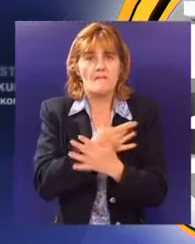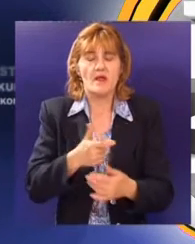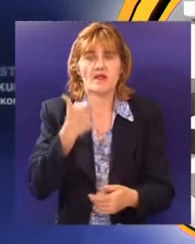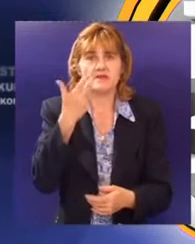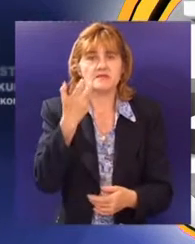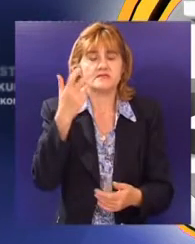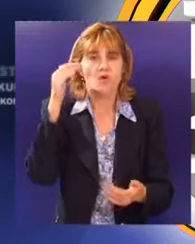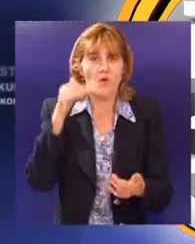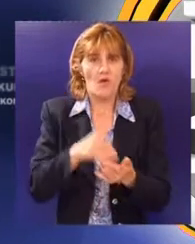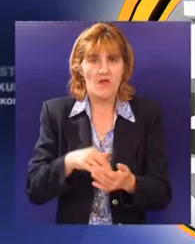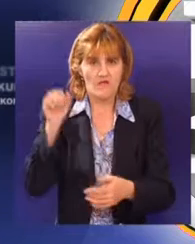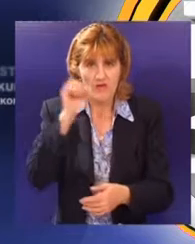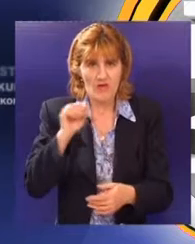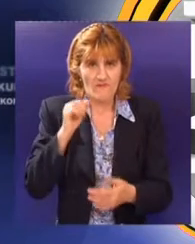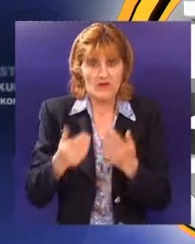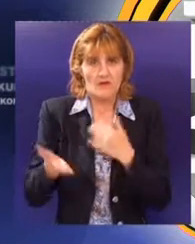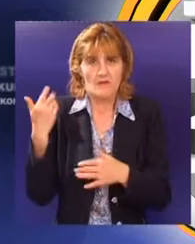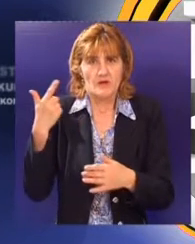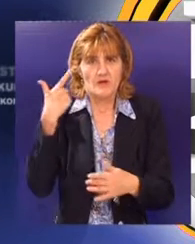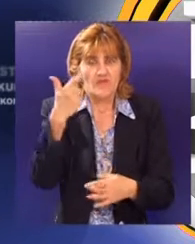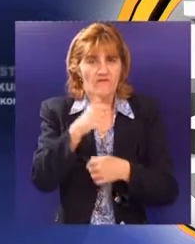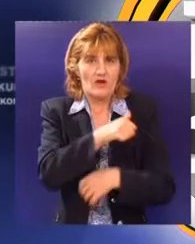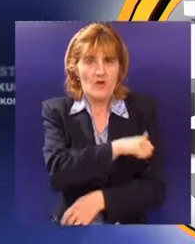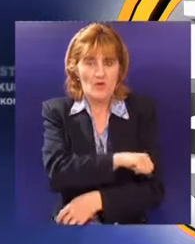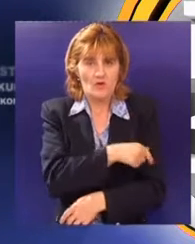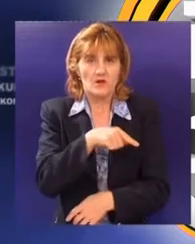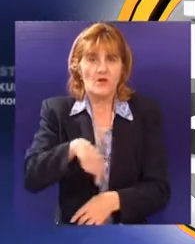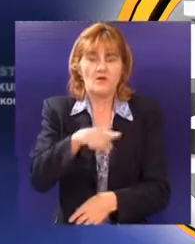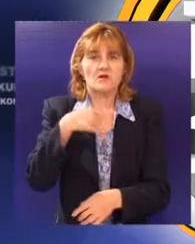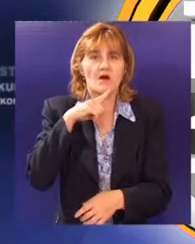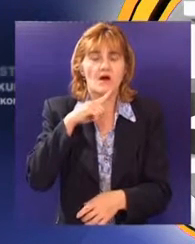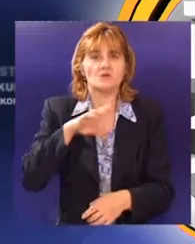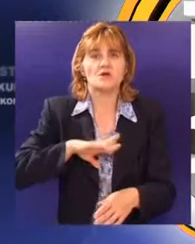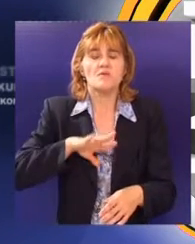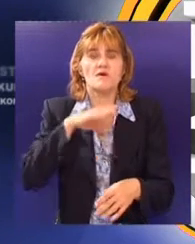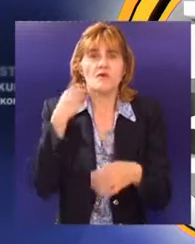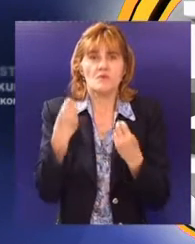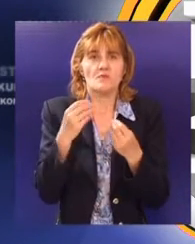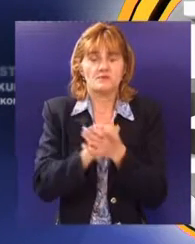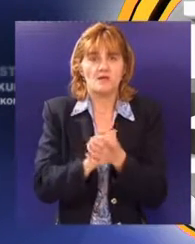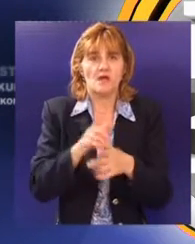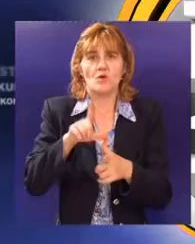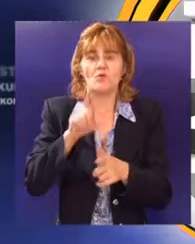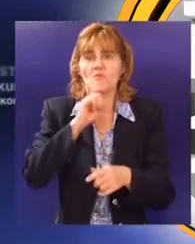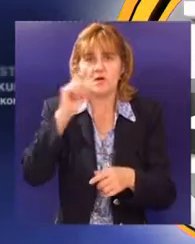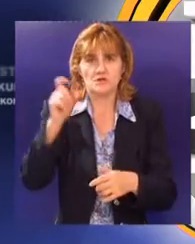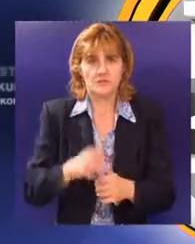hiljada evra pre dve godine. U regionalnoj privrednoj komori kažu da imaju odličnu saradnju sa komorama u Mađarskoj.